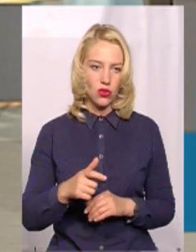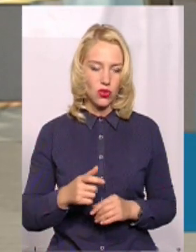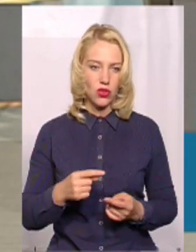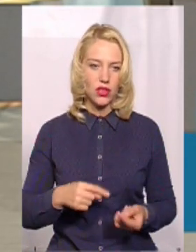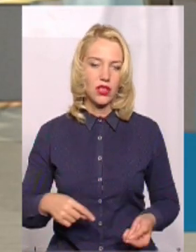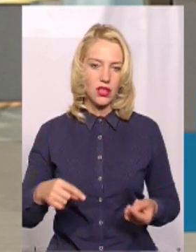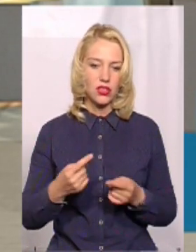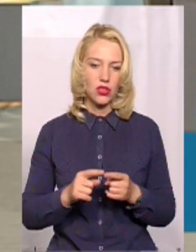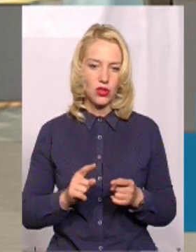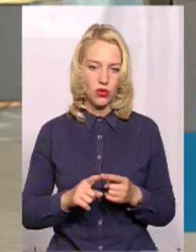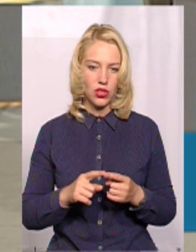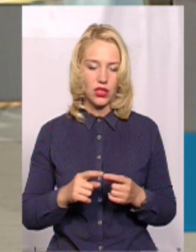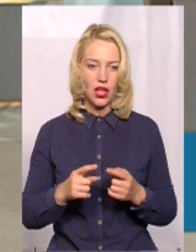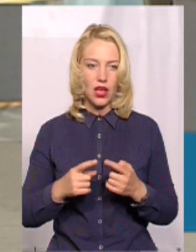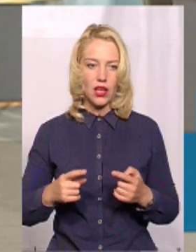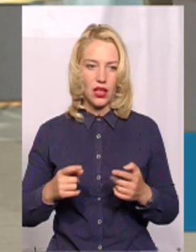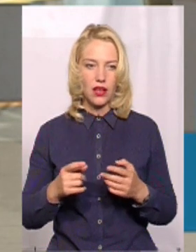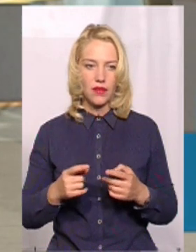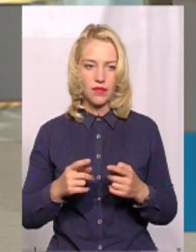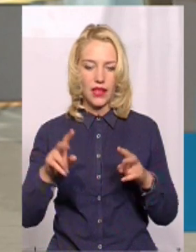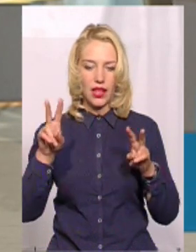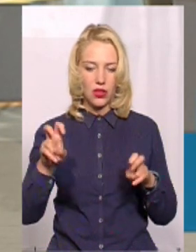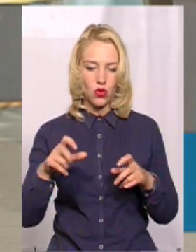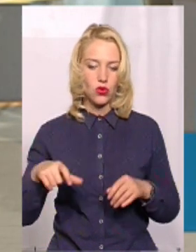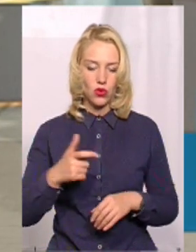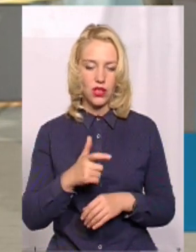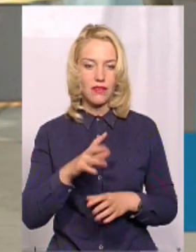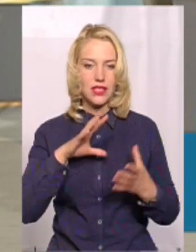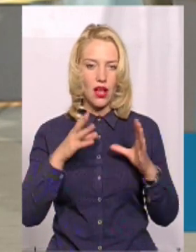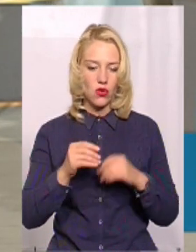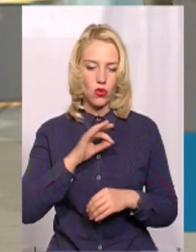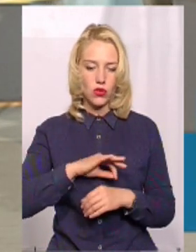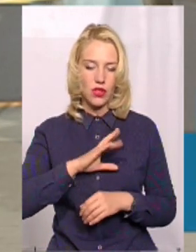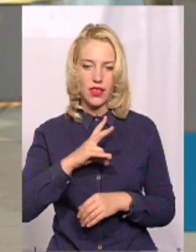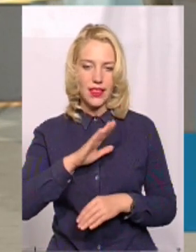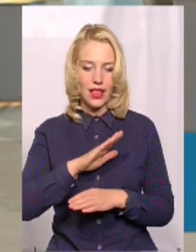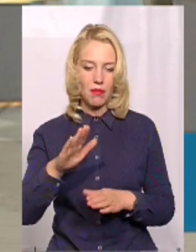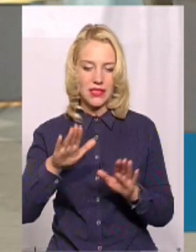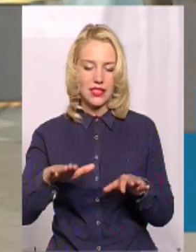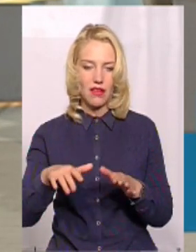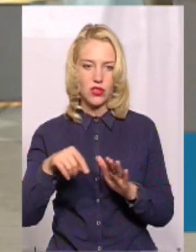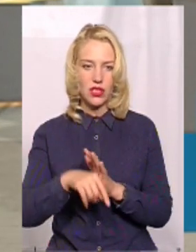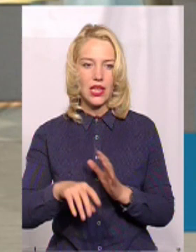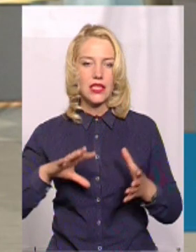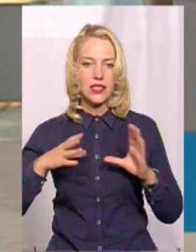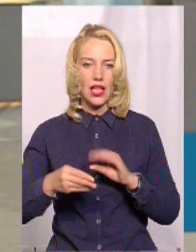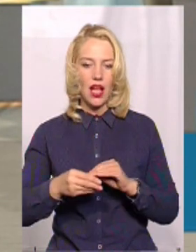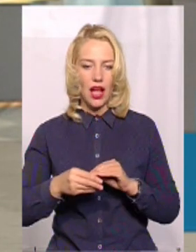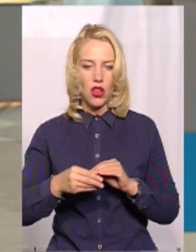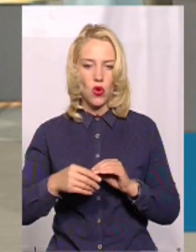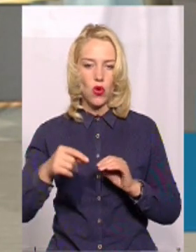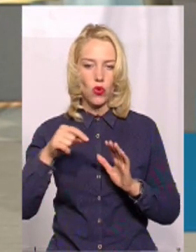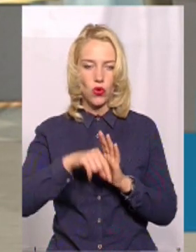до тієї категорії доріг загального користування, але місцевого значення? Прошу. Дороги загального користування місцевого